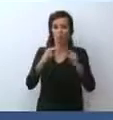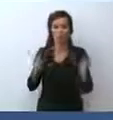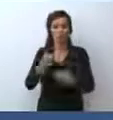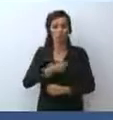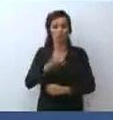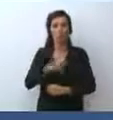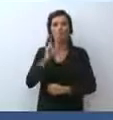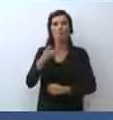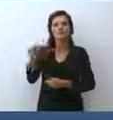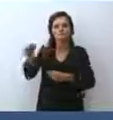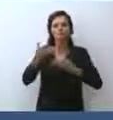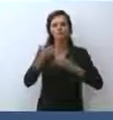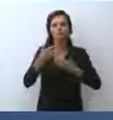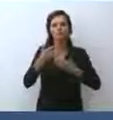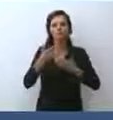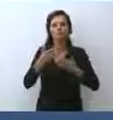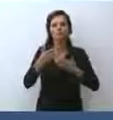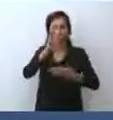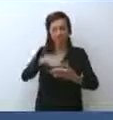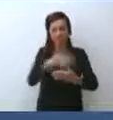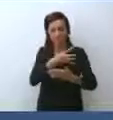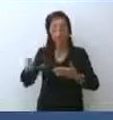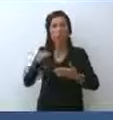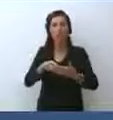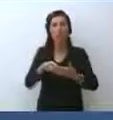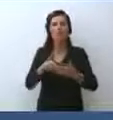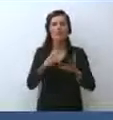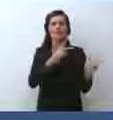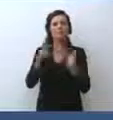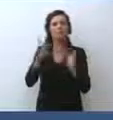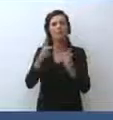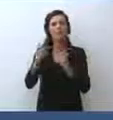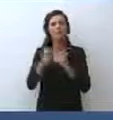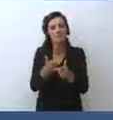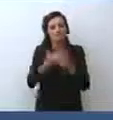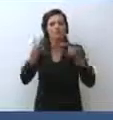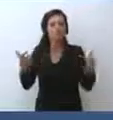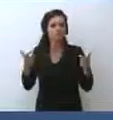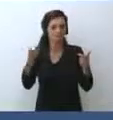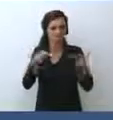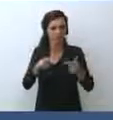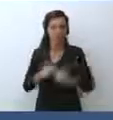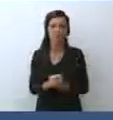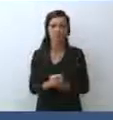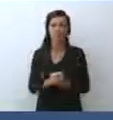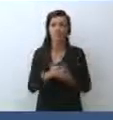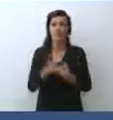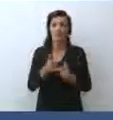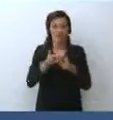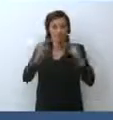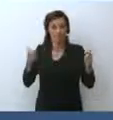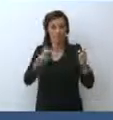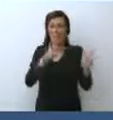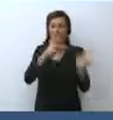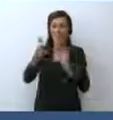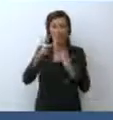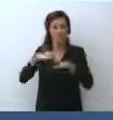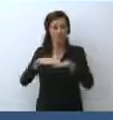potenziamento dei servizi. È un potenziamento che avviene sulla